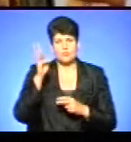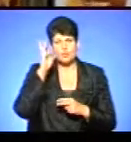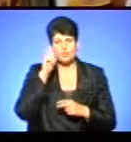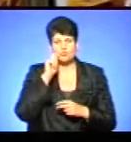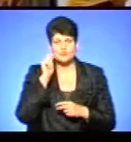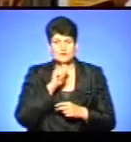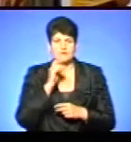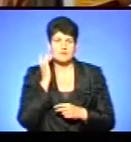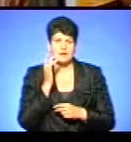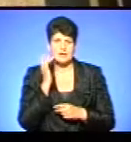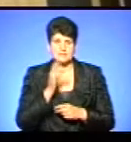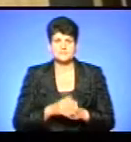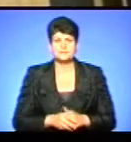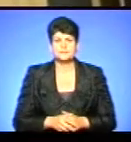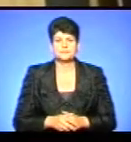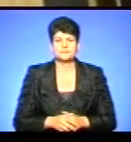Штатах Америки.